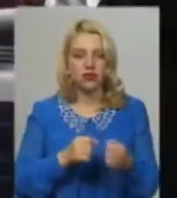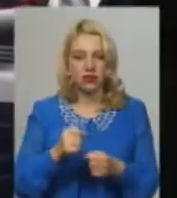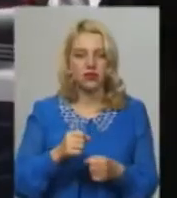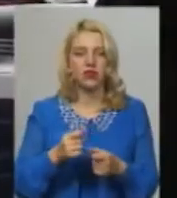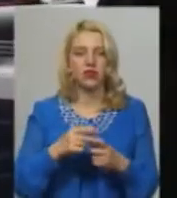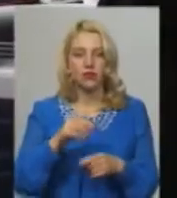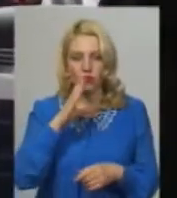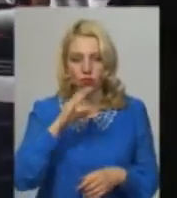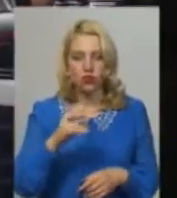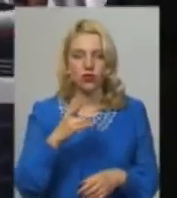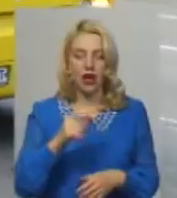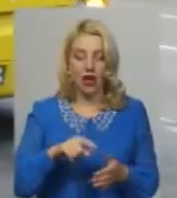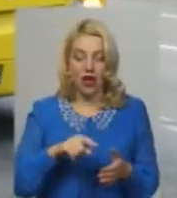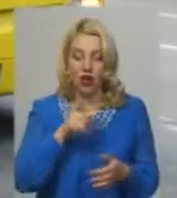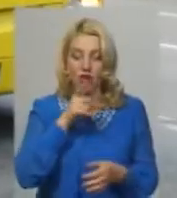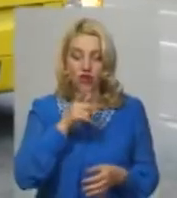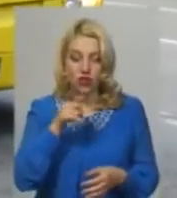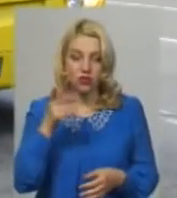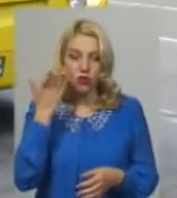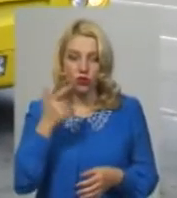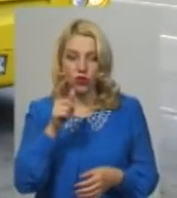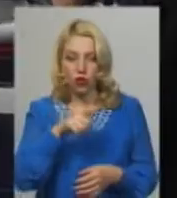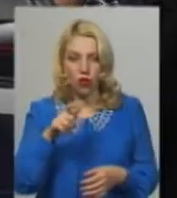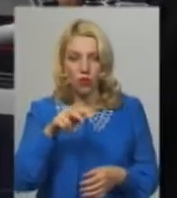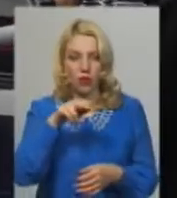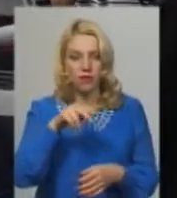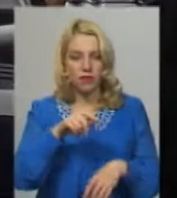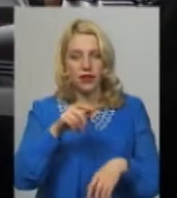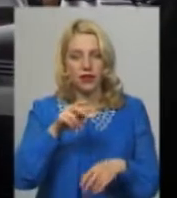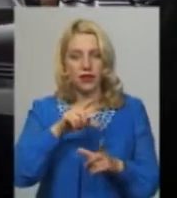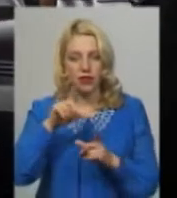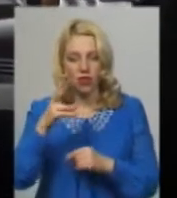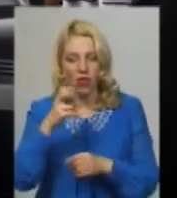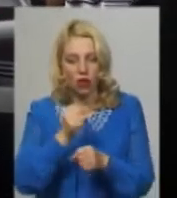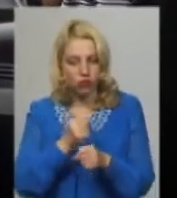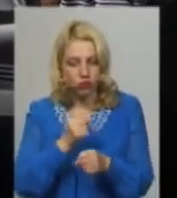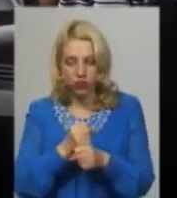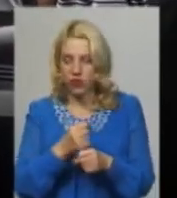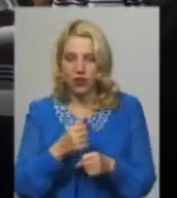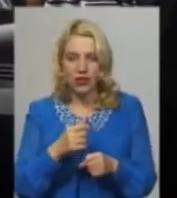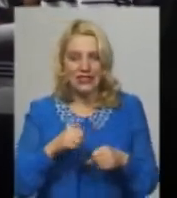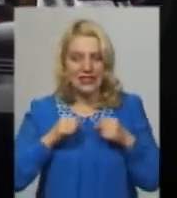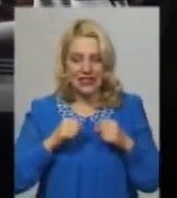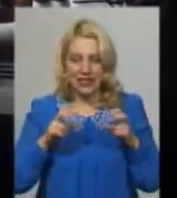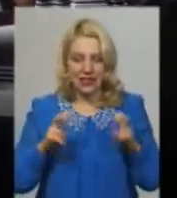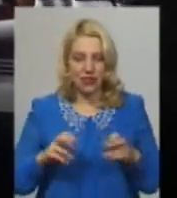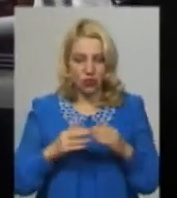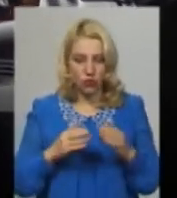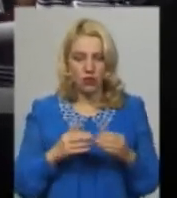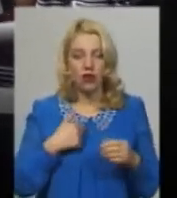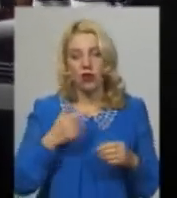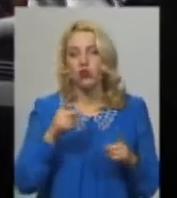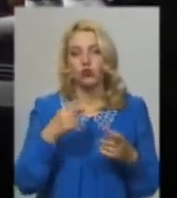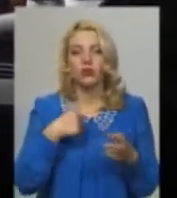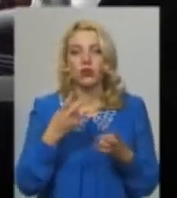години пік намагається у місто не виїжджати. Хіба в особливих випадках. Що я буду їхати, коли людям на 8-9 на роботу? Я можу в